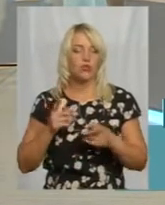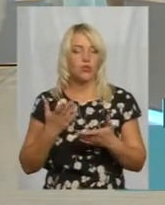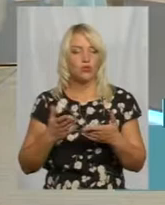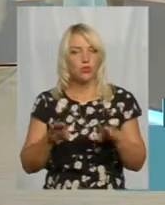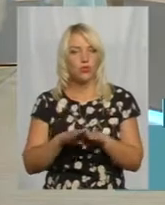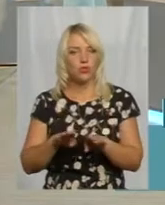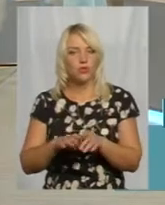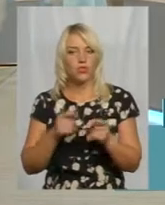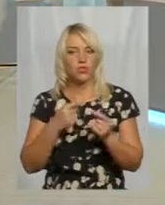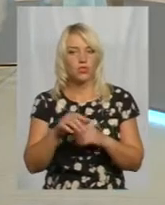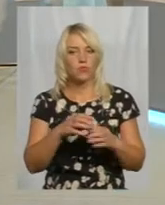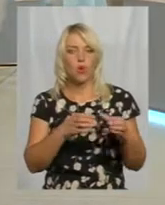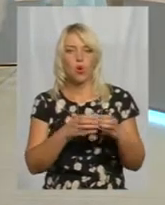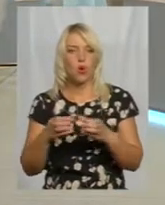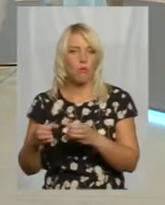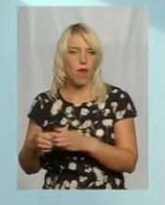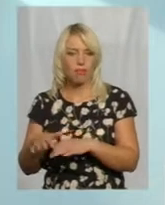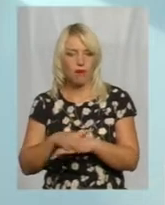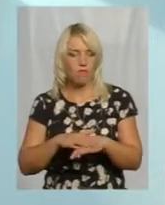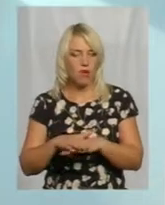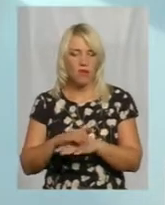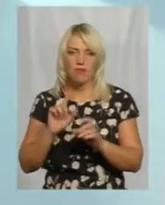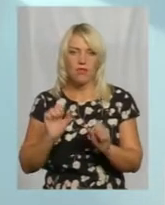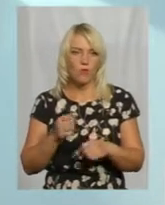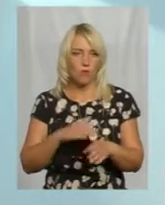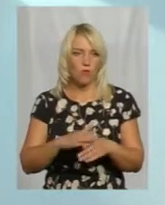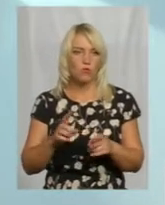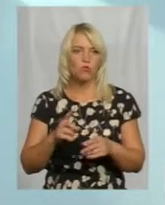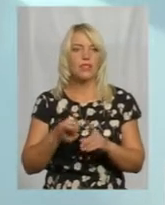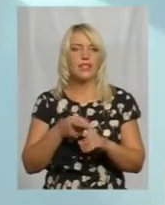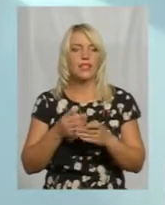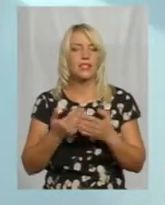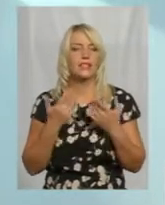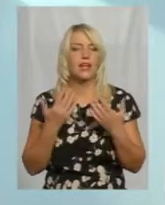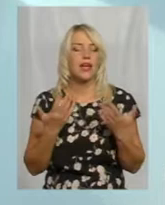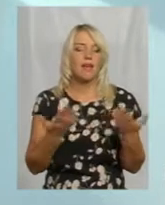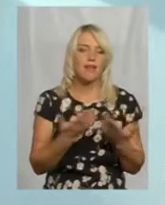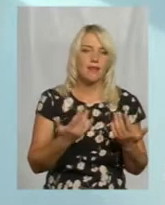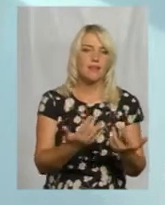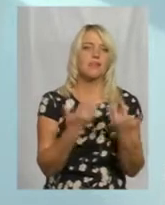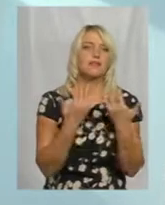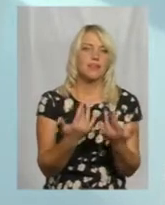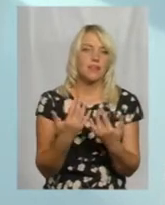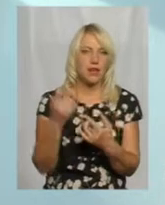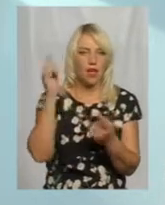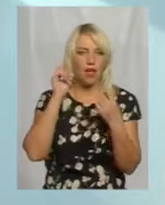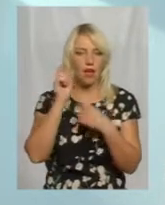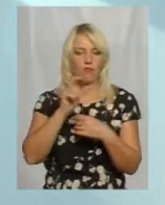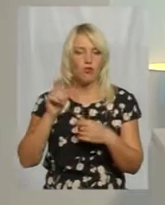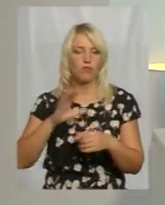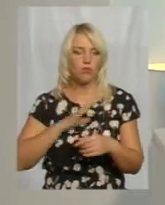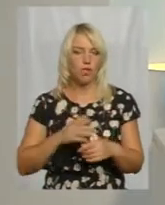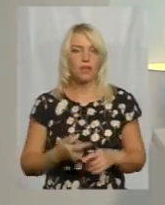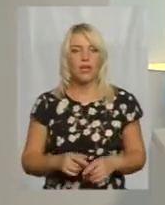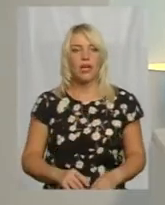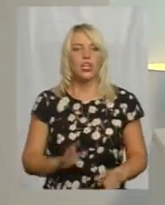яка забезпеченість, неможливо повністю, тому що в залежності від того, скільки авторів було підручників. А чи не було затримки